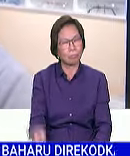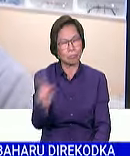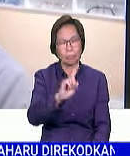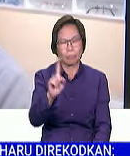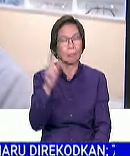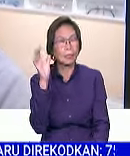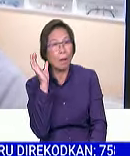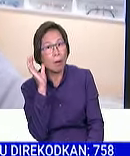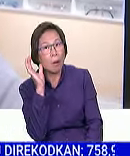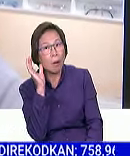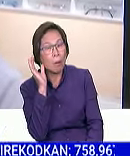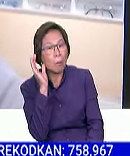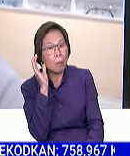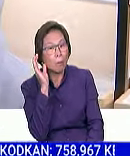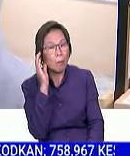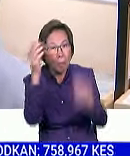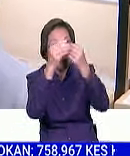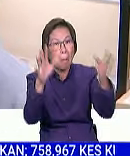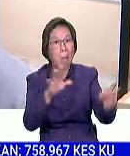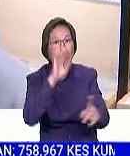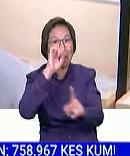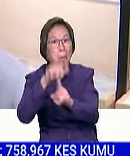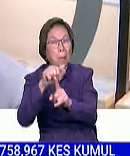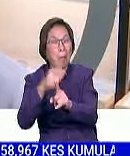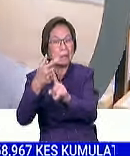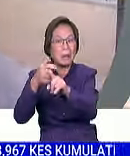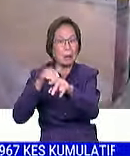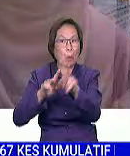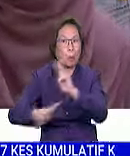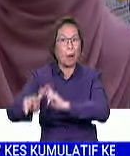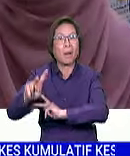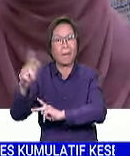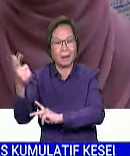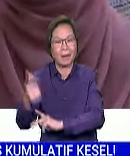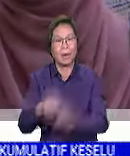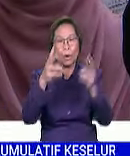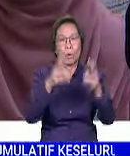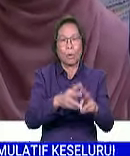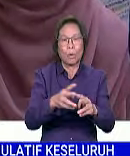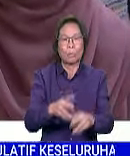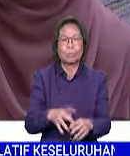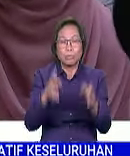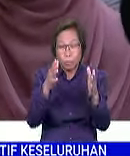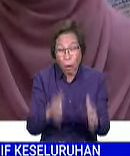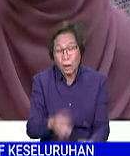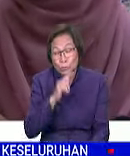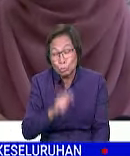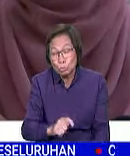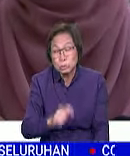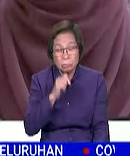menerima informasi yang tidak betul dari orang lain. Warga emas, mereka tidak juga tengok telefon.